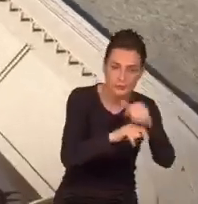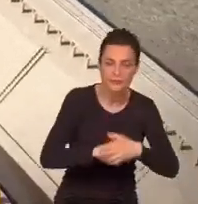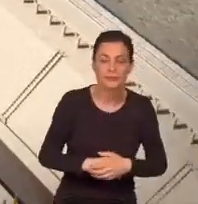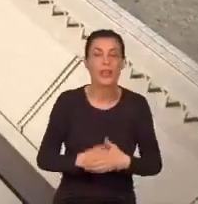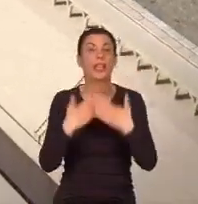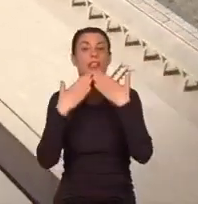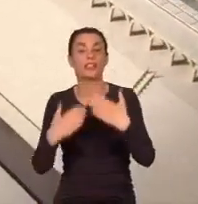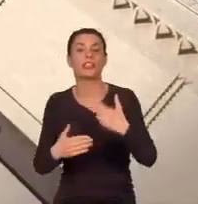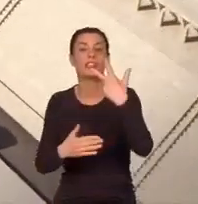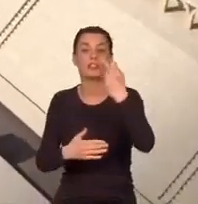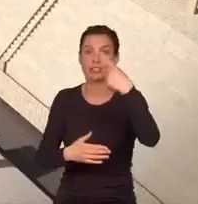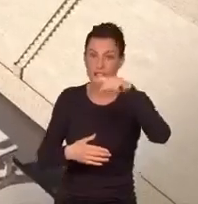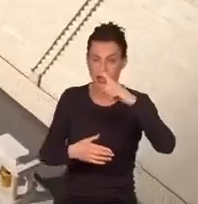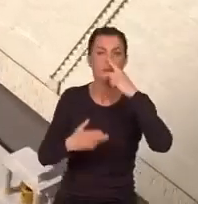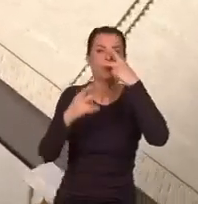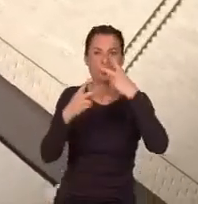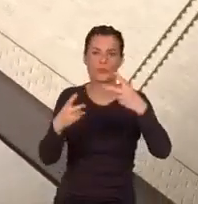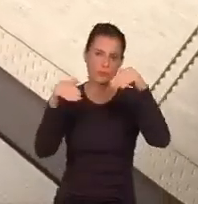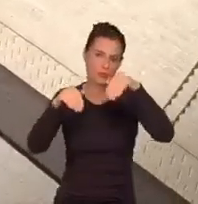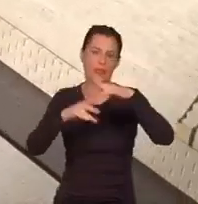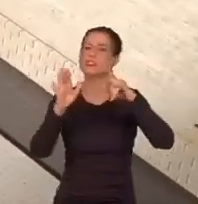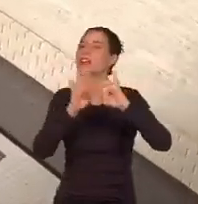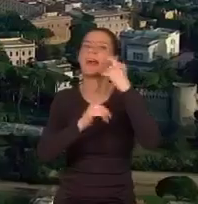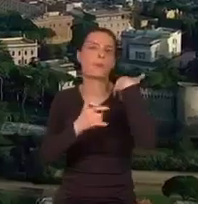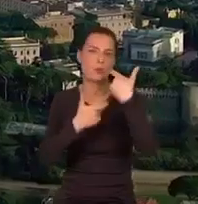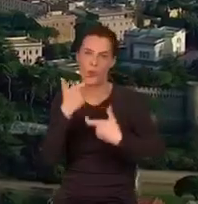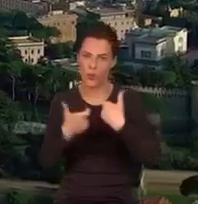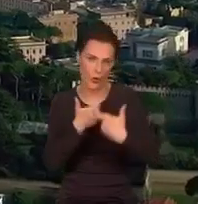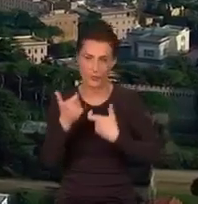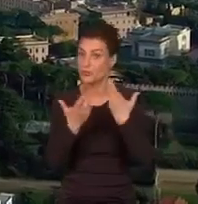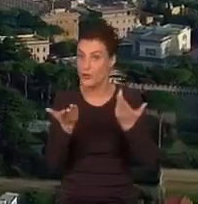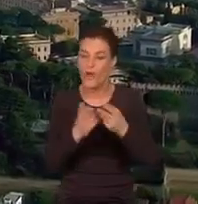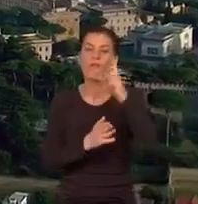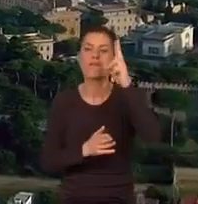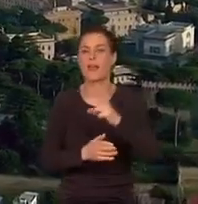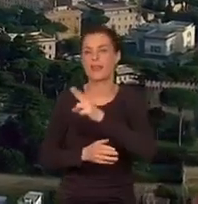3D zobaczymy sekrety budowy miejsca o wyjątkowej historii. W Matykanu.